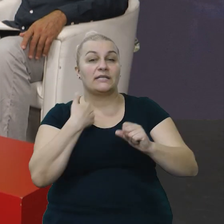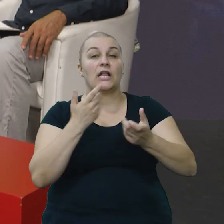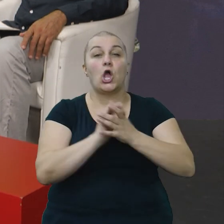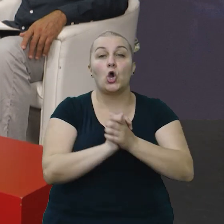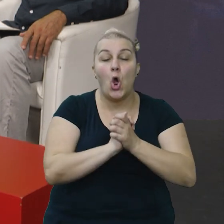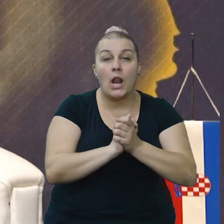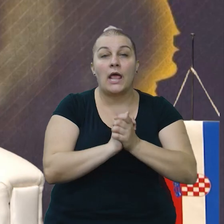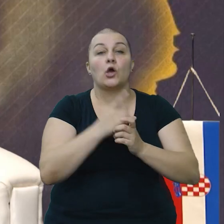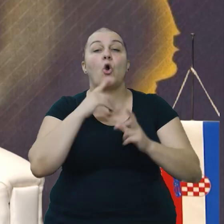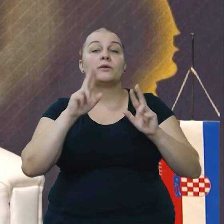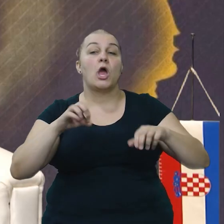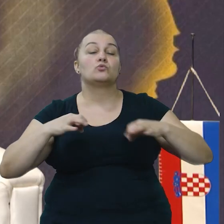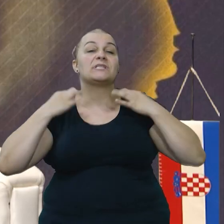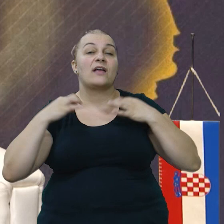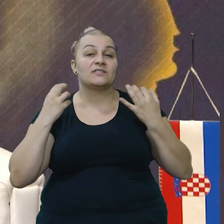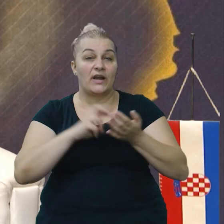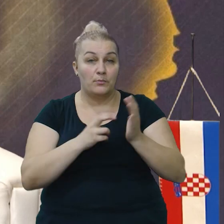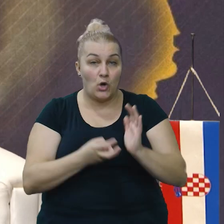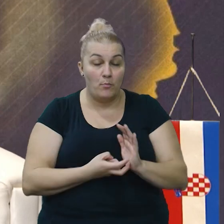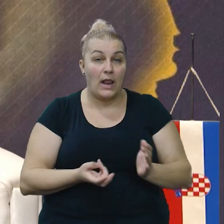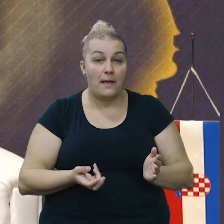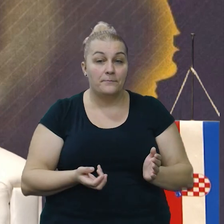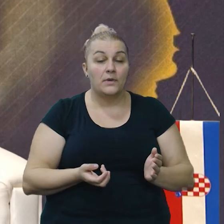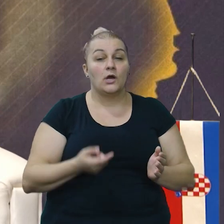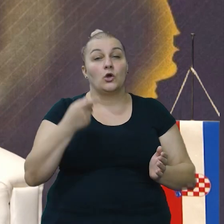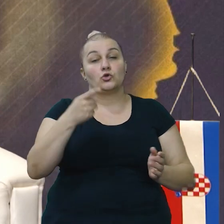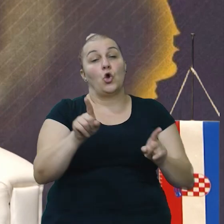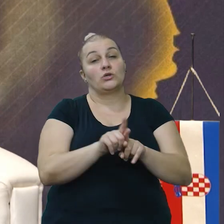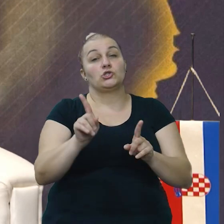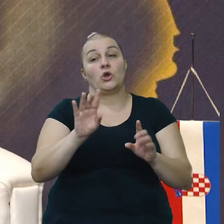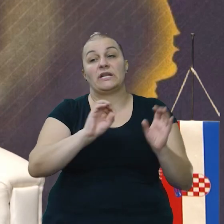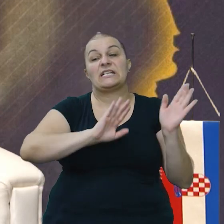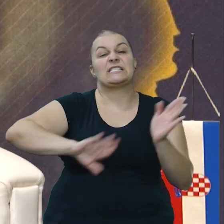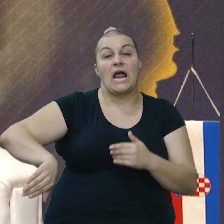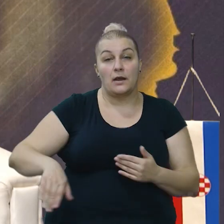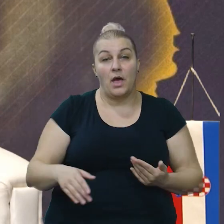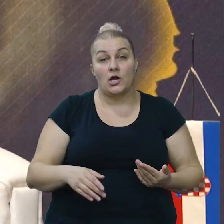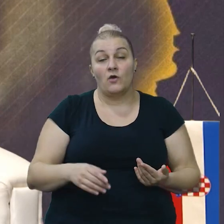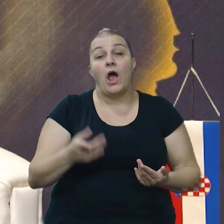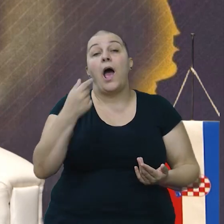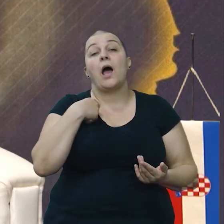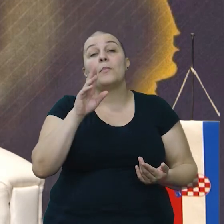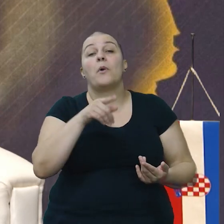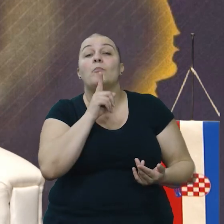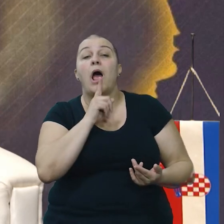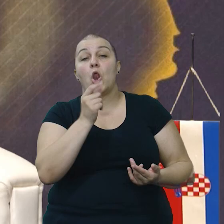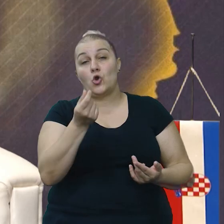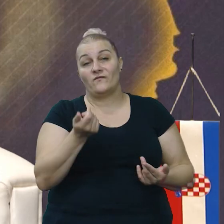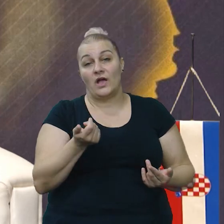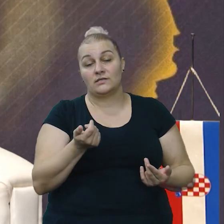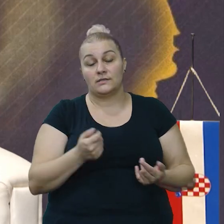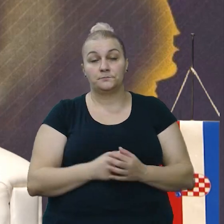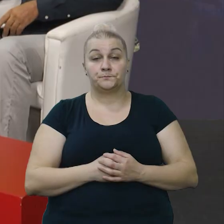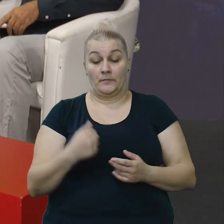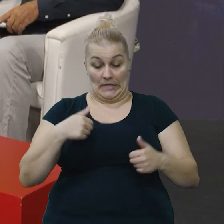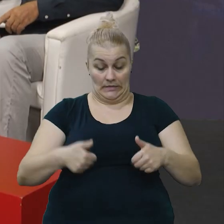kolege, koje imaju zdravstvenih problema, nije ni to ovo, za ne marit, sa malo novaca, jer nemamo dovoljno novaca. Da,